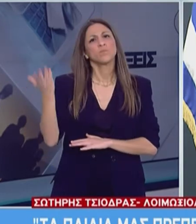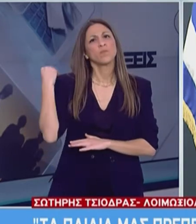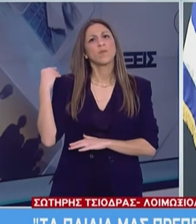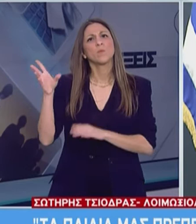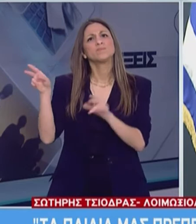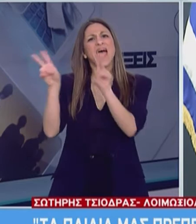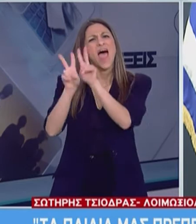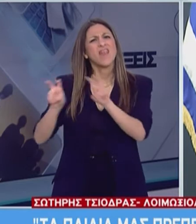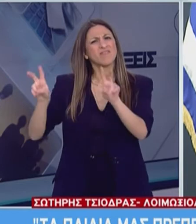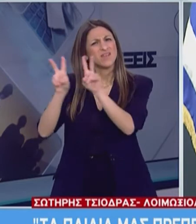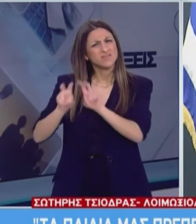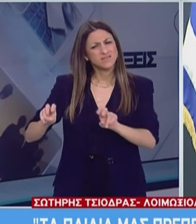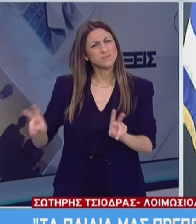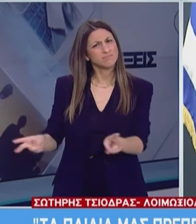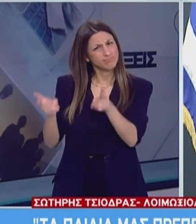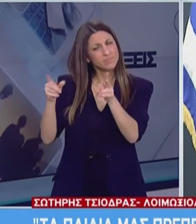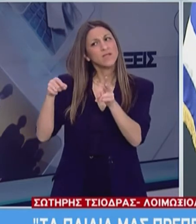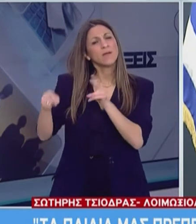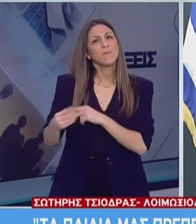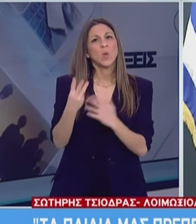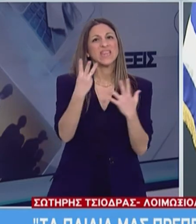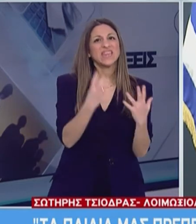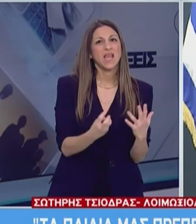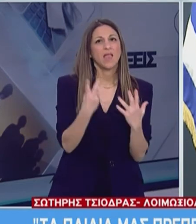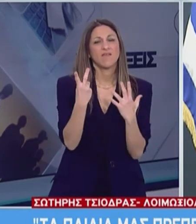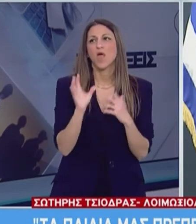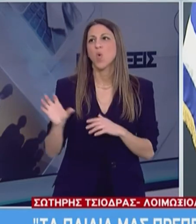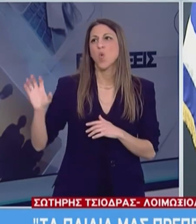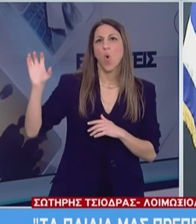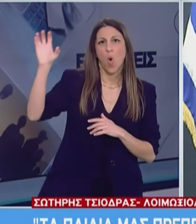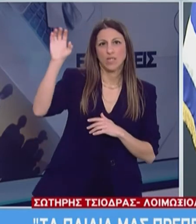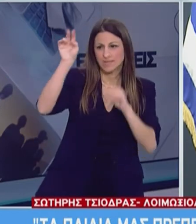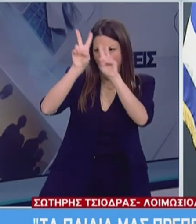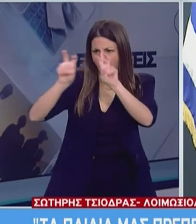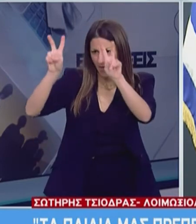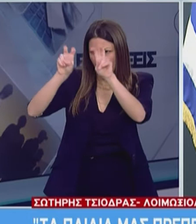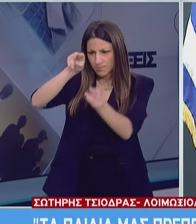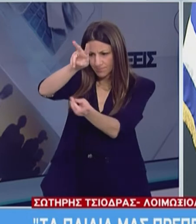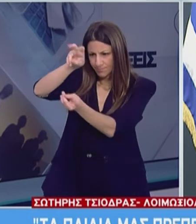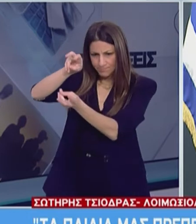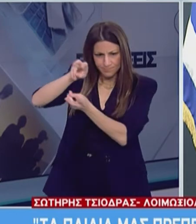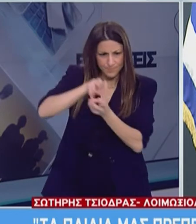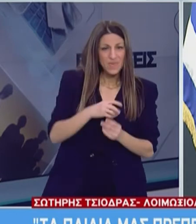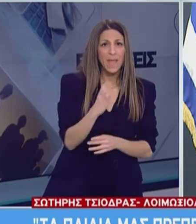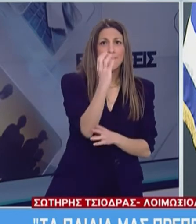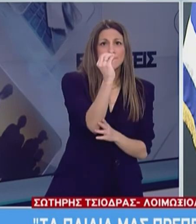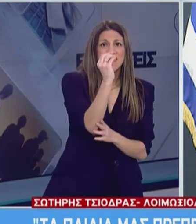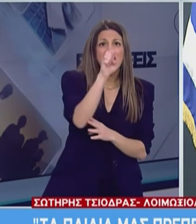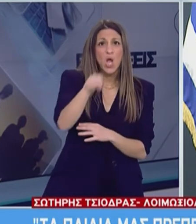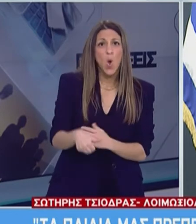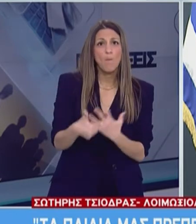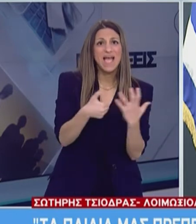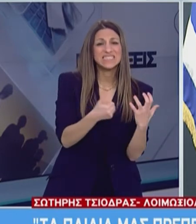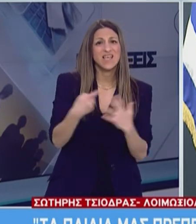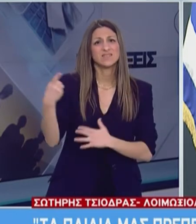ερευνητική ομάδα η οποία ανέλυσε δεδομένα από 37 χώρες και υπολόγισαν πως περίπου 0,66% των ανθρώπων